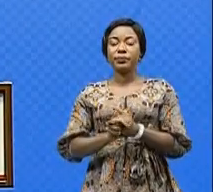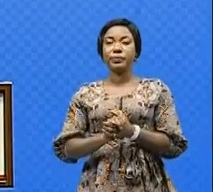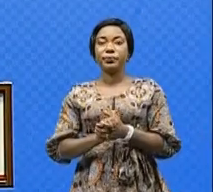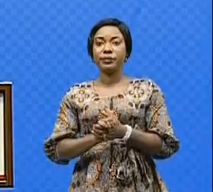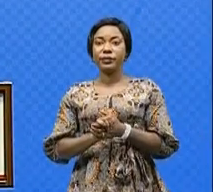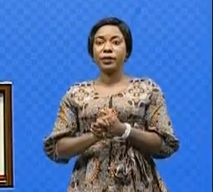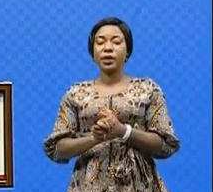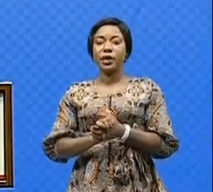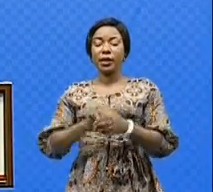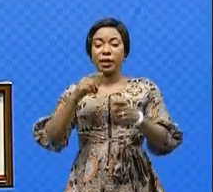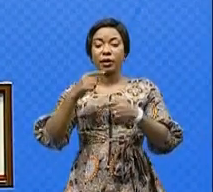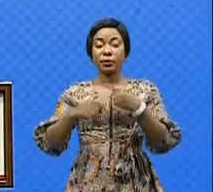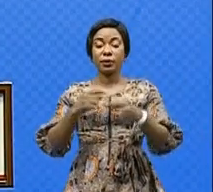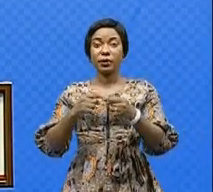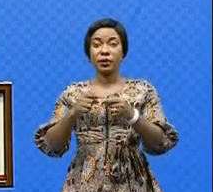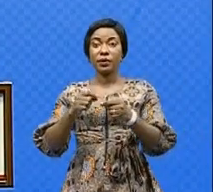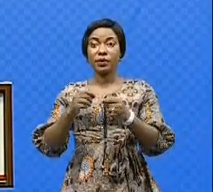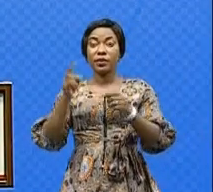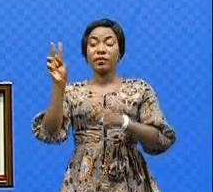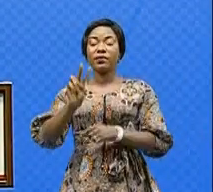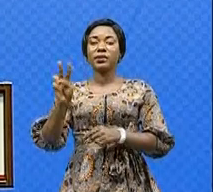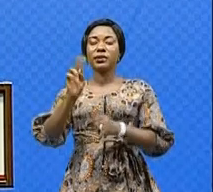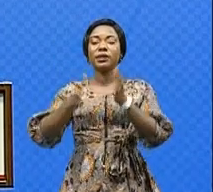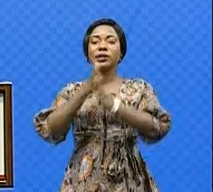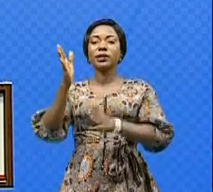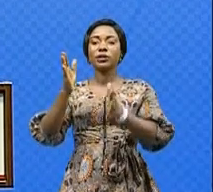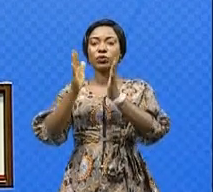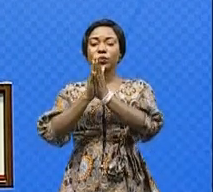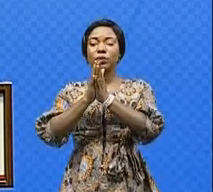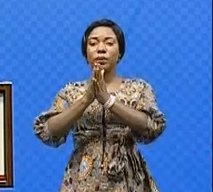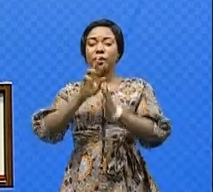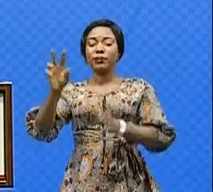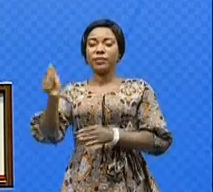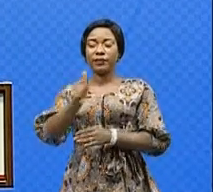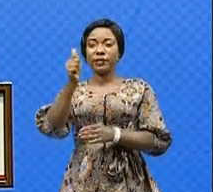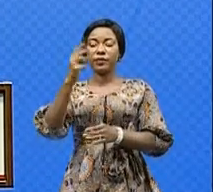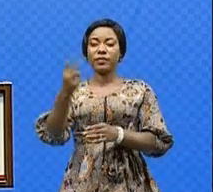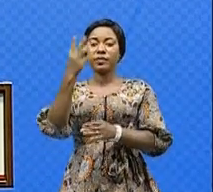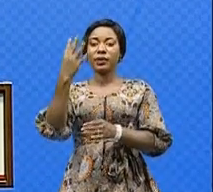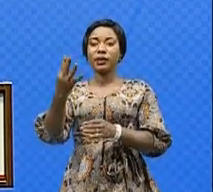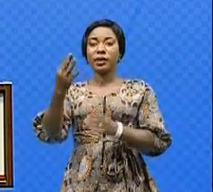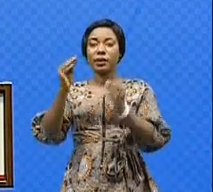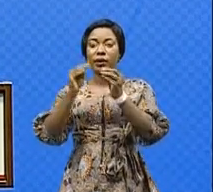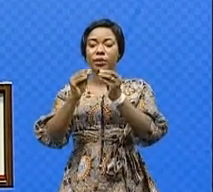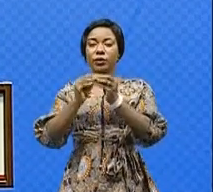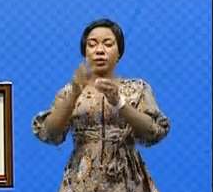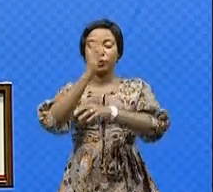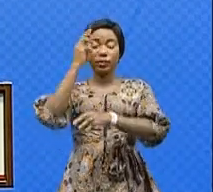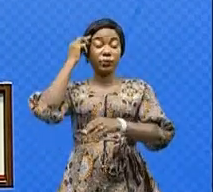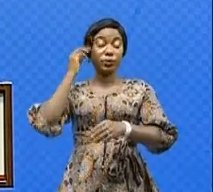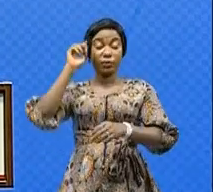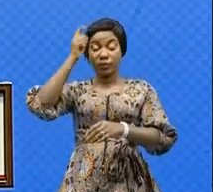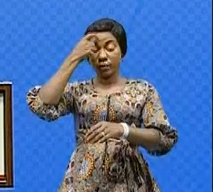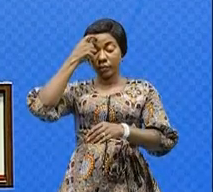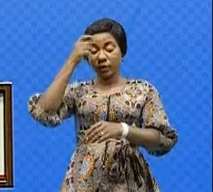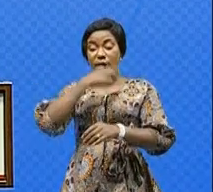A présider ce vendredi 15 octobre 2021, la 24e réunion du Conseil de ministres du gouvernement de la